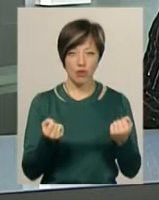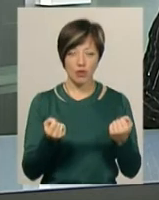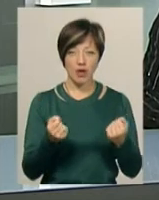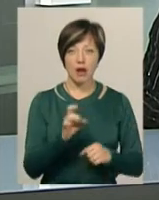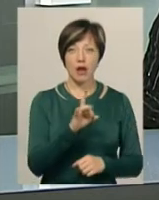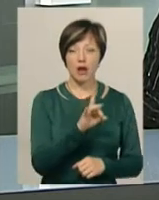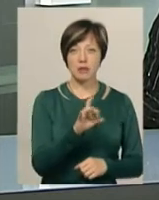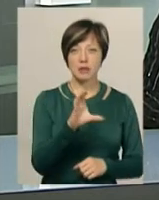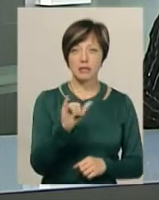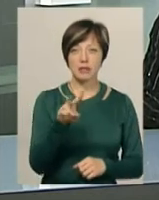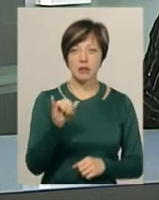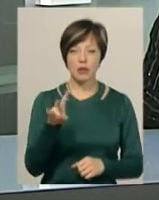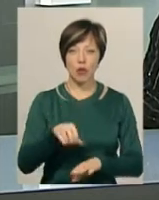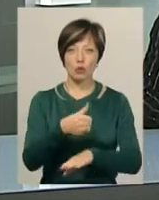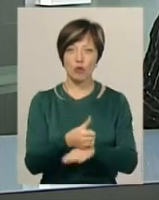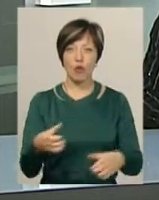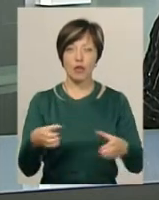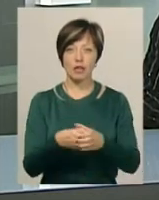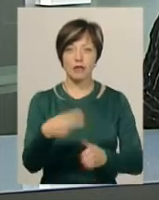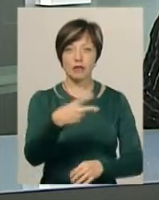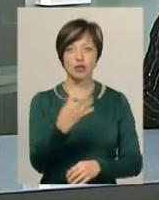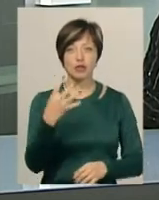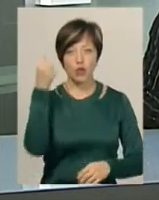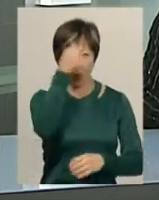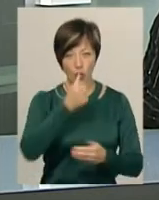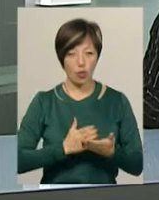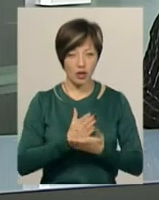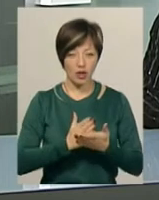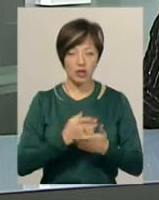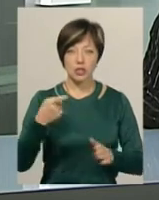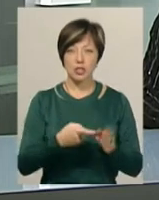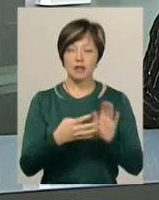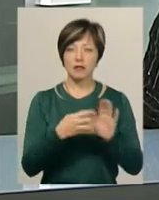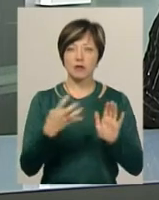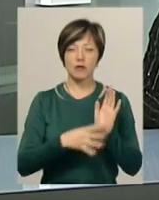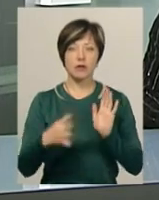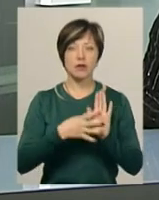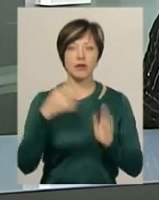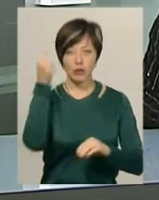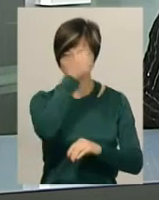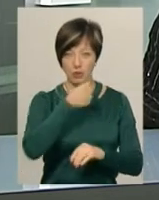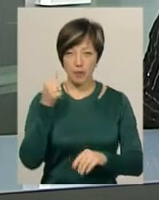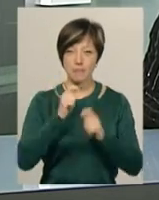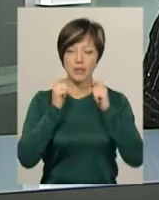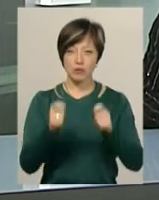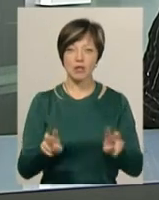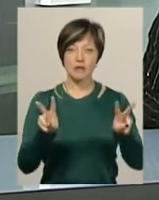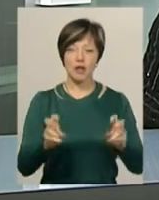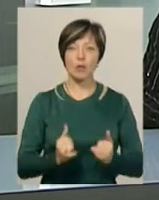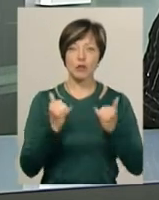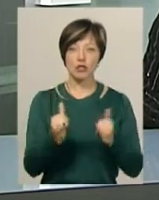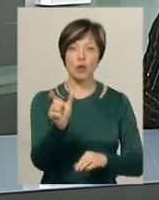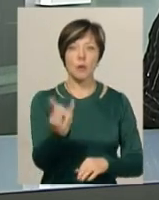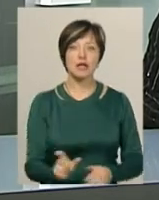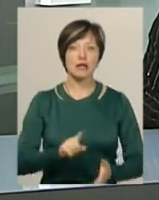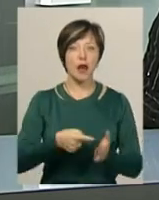Радомир Сілін очолював колектив університету 24 роки. У 1999 році йому присвоєно звання почесного